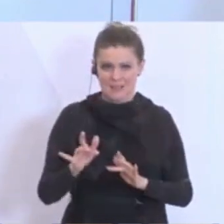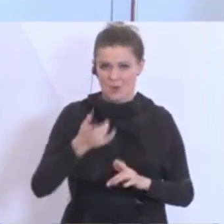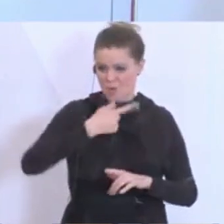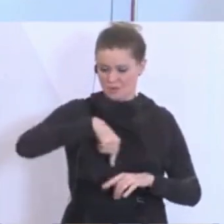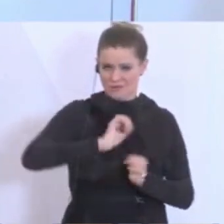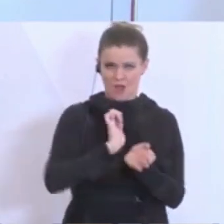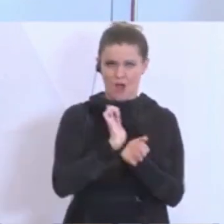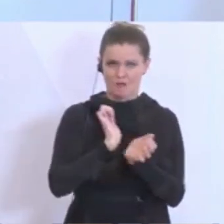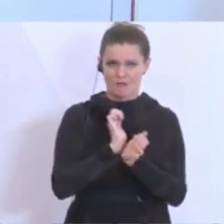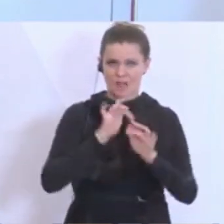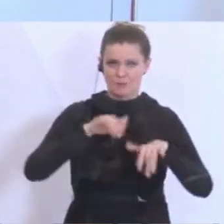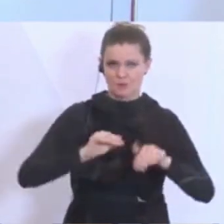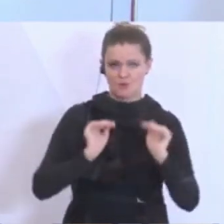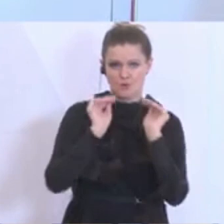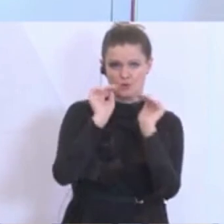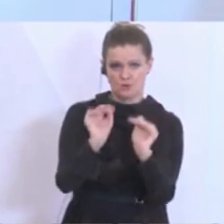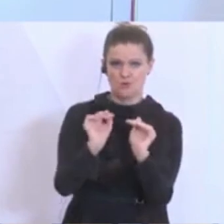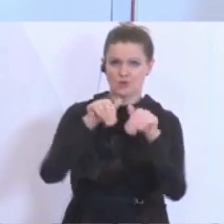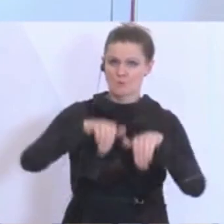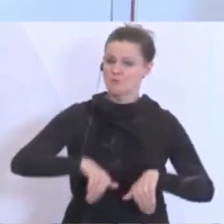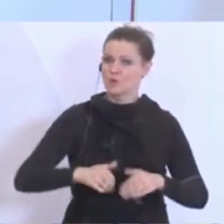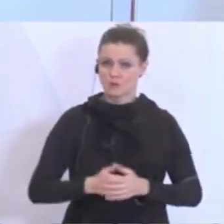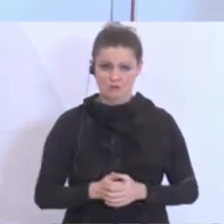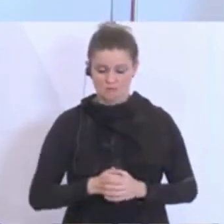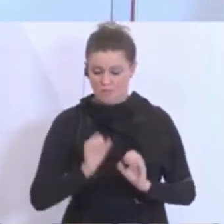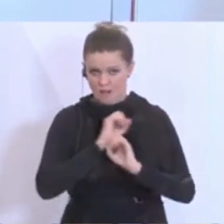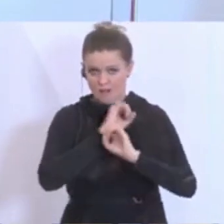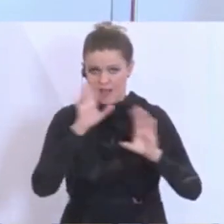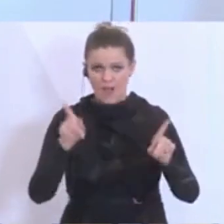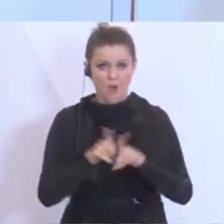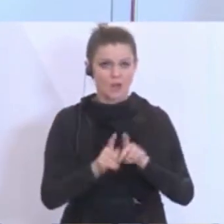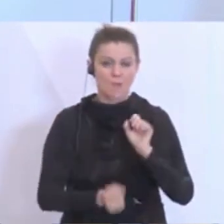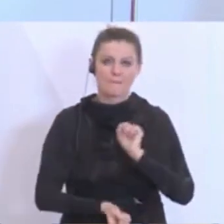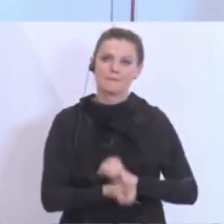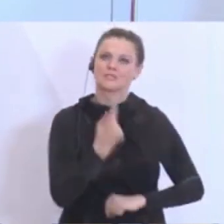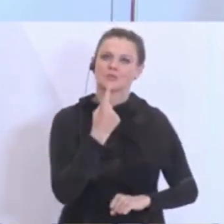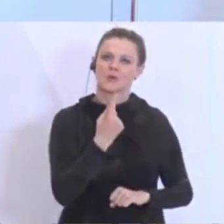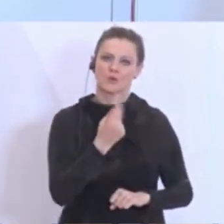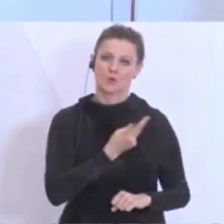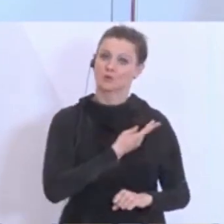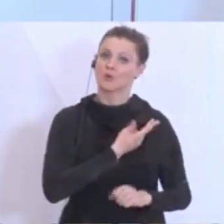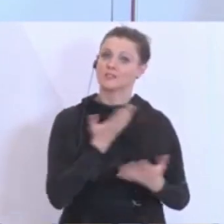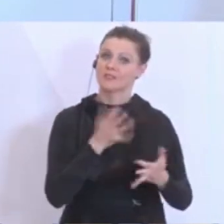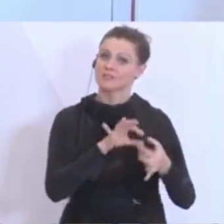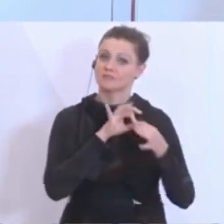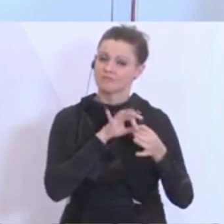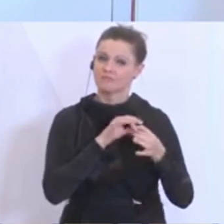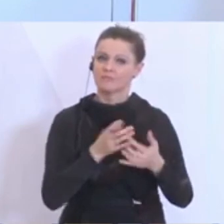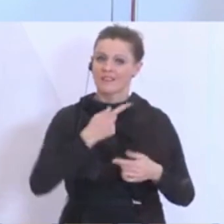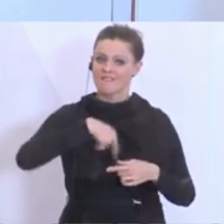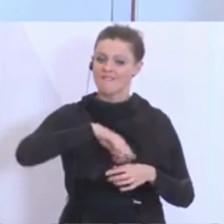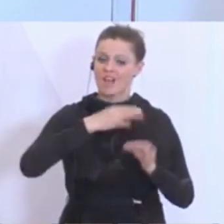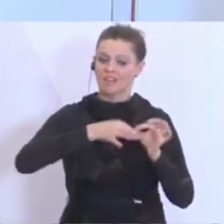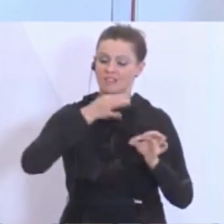unsere Aufgabe eben dafür zu sorgen. Keine Frage. Und was uns auch ganz besonders stolz macht, ist, dass unsere